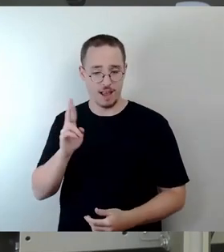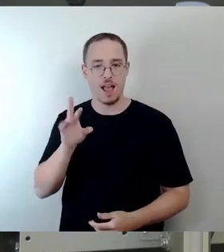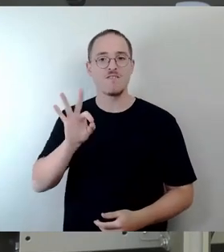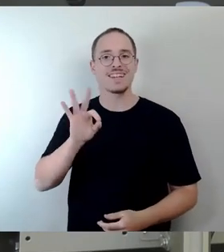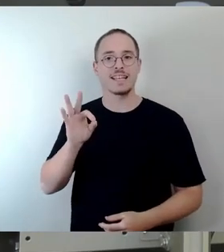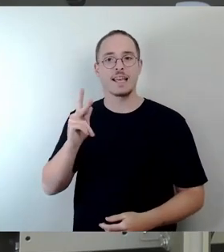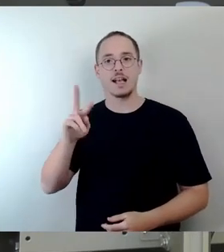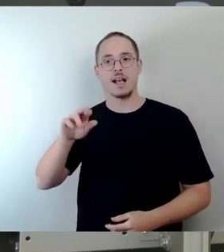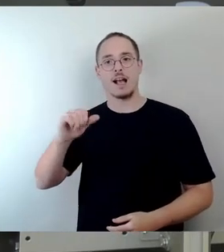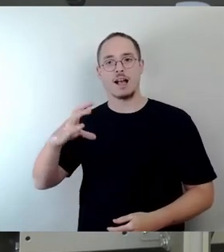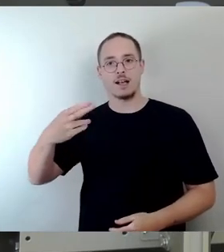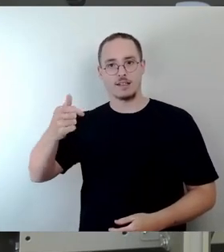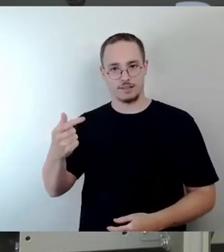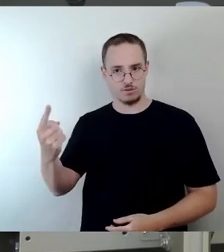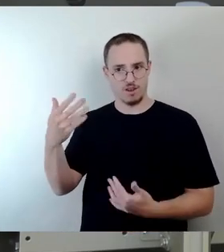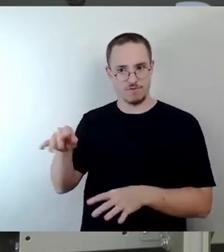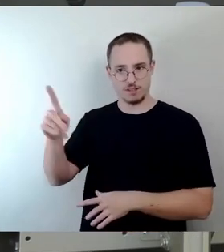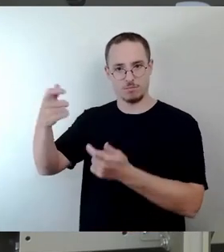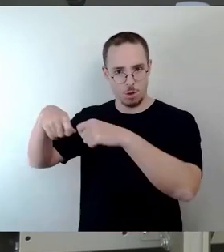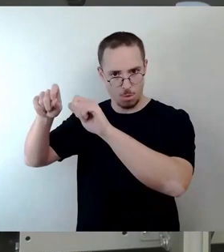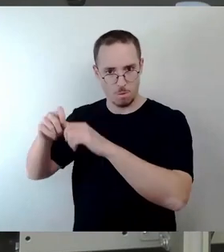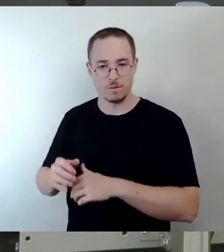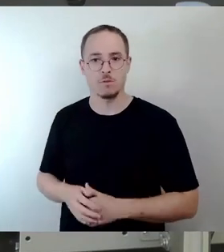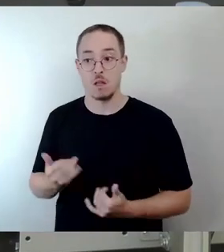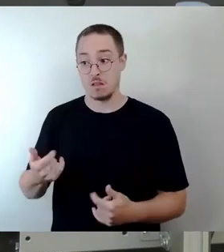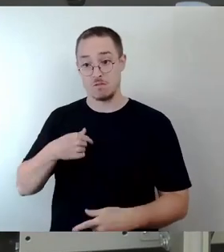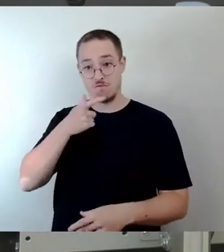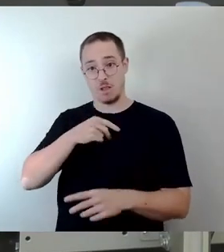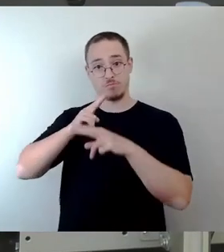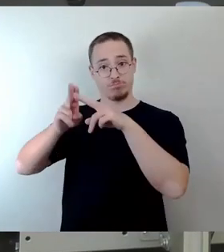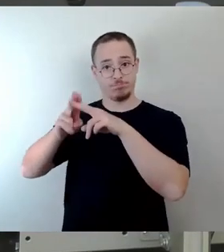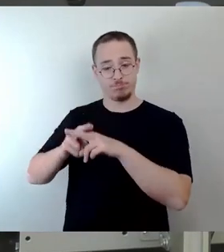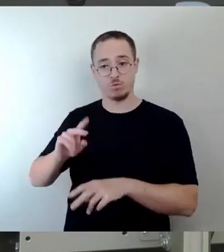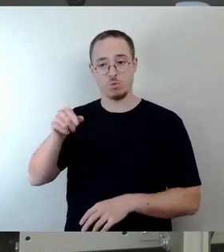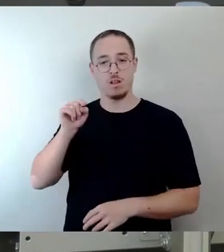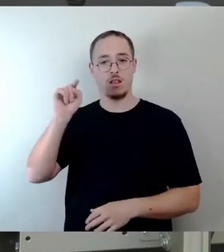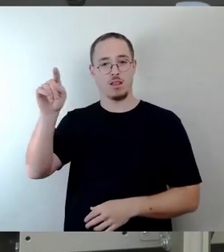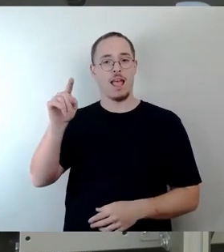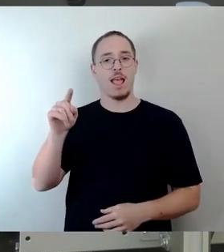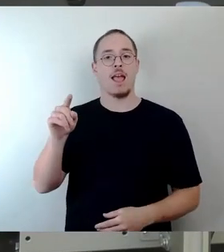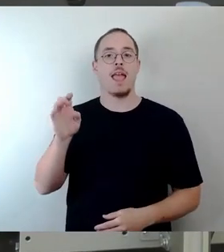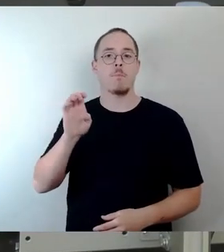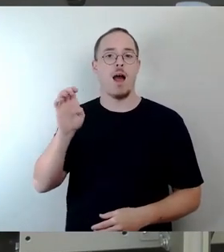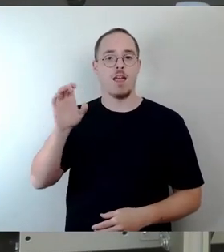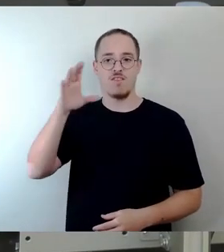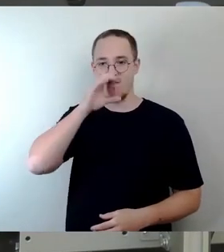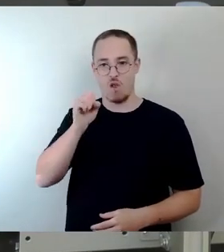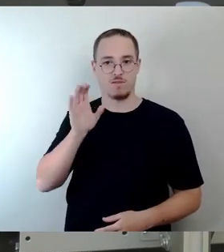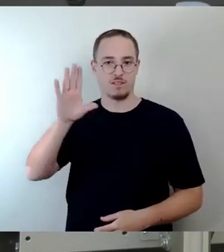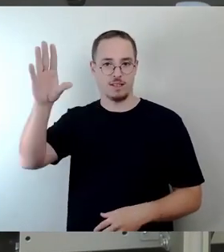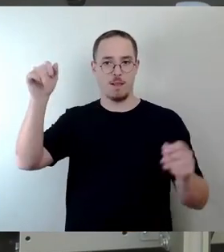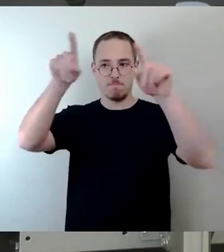Formsteinwände im Saal 1 und 2 durch den Bildhauer Eberhard Wolf sind besonders herausragende Beispiele für die